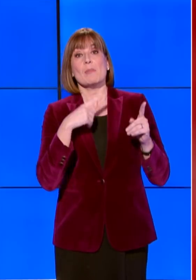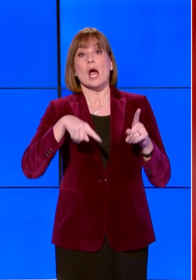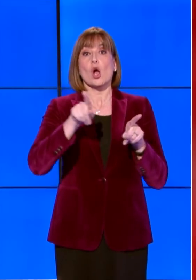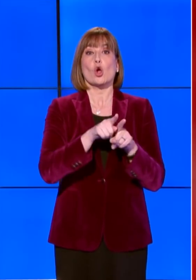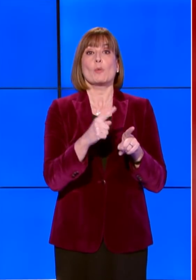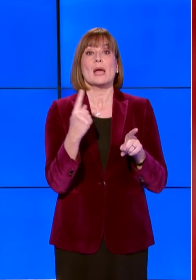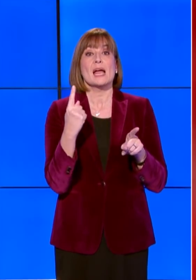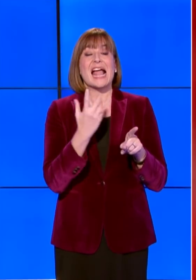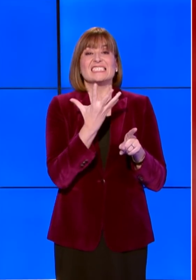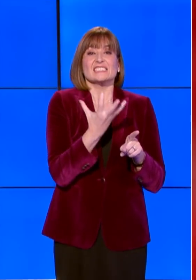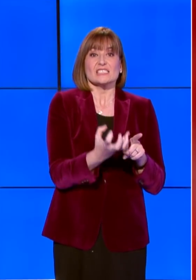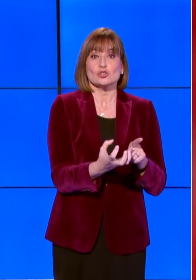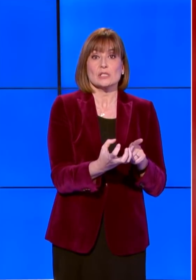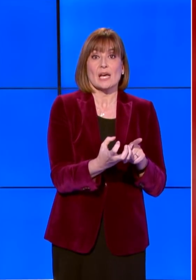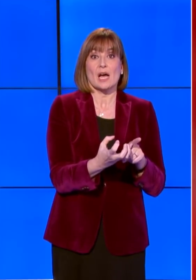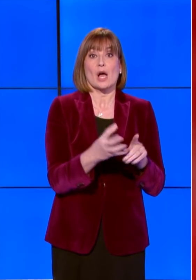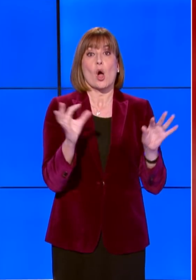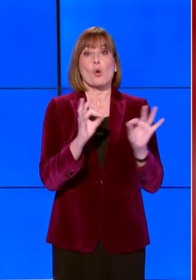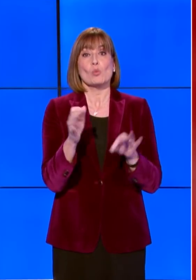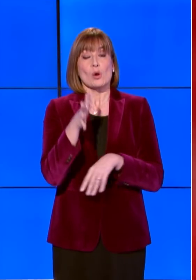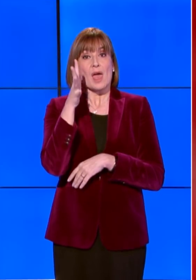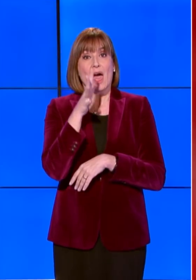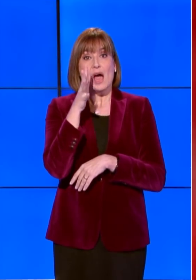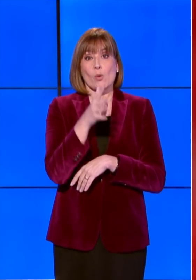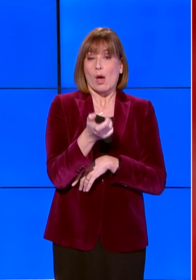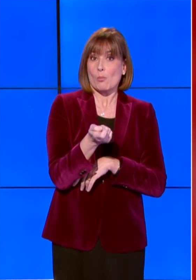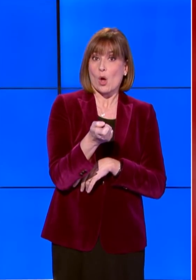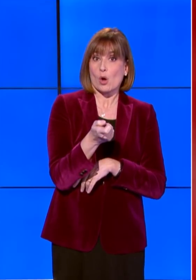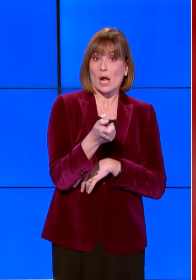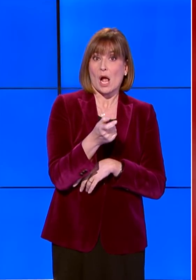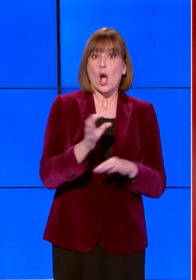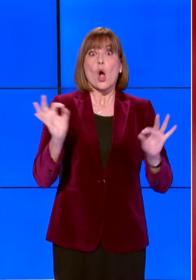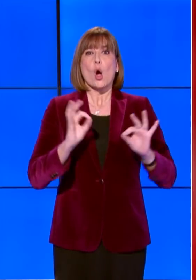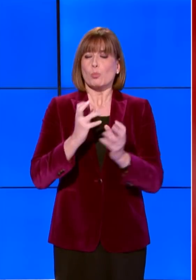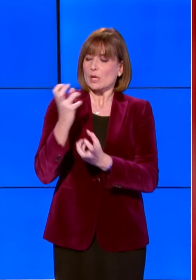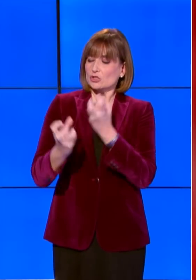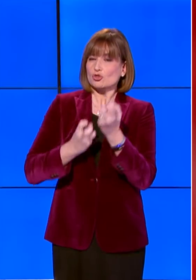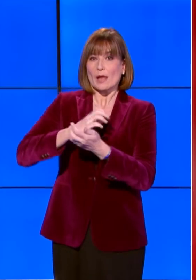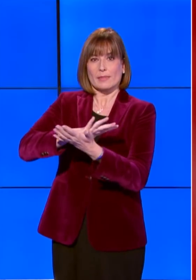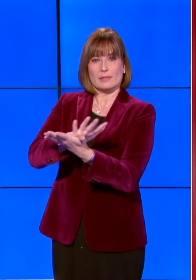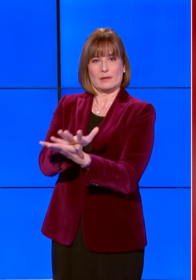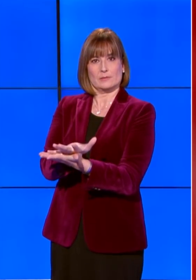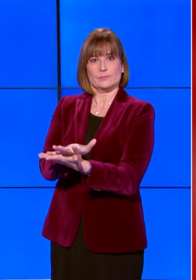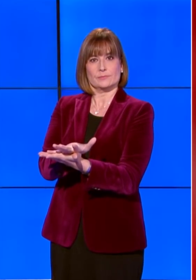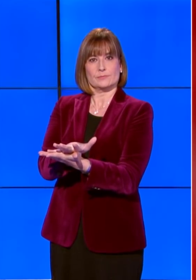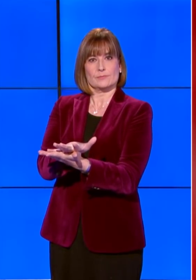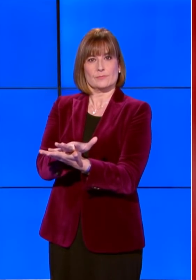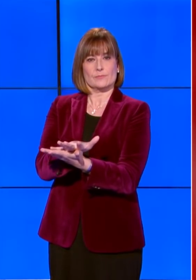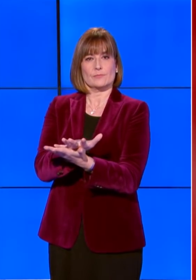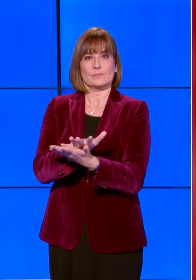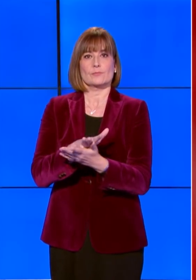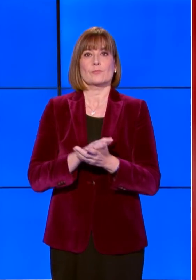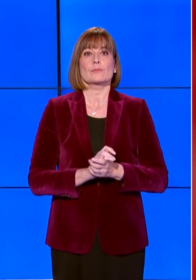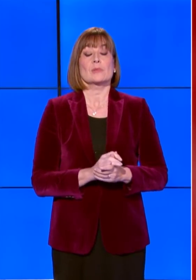la siccità, la limitata disponibilità di acqua, gli incendi devastanti. Si